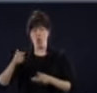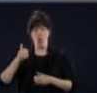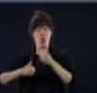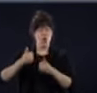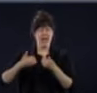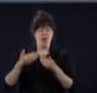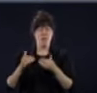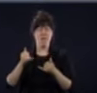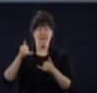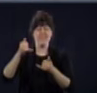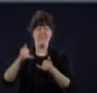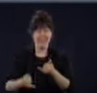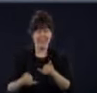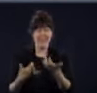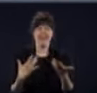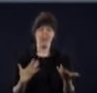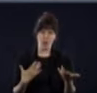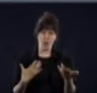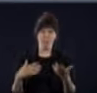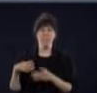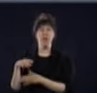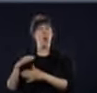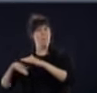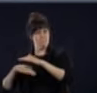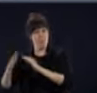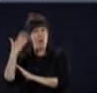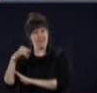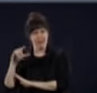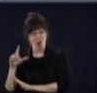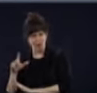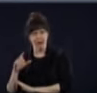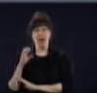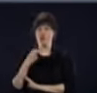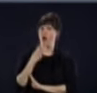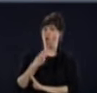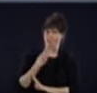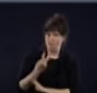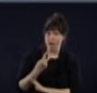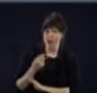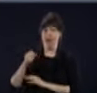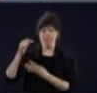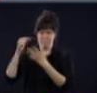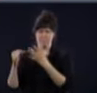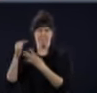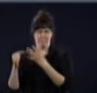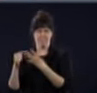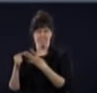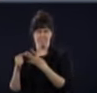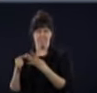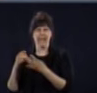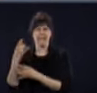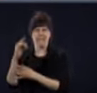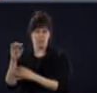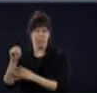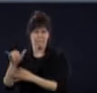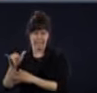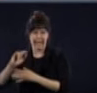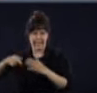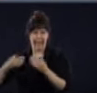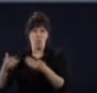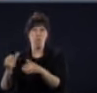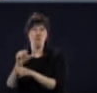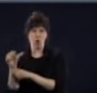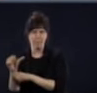réserve. Donc, dans l'intervalle, on va suivre la situation, Dr. Arruda, son équipe et tout ça. Puis si on devait modifier des dates en conséquence d